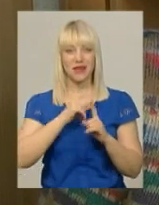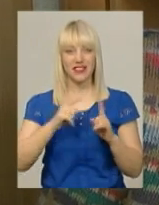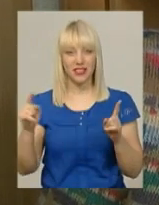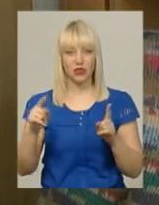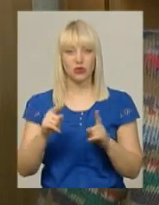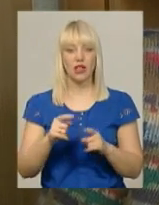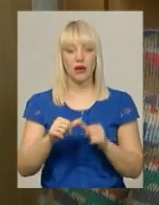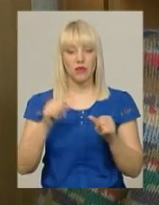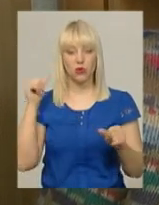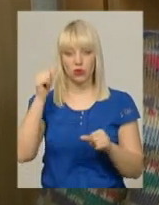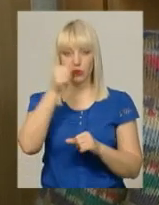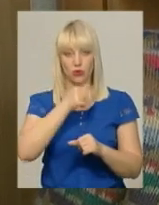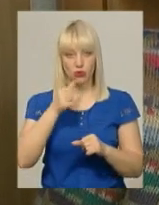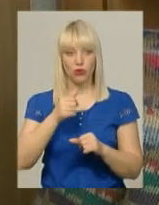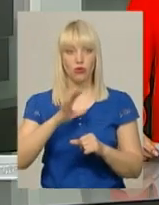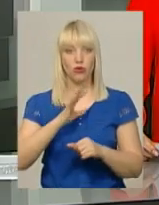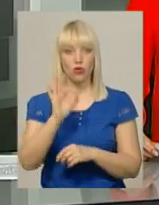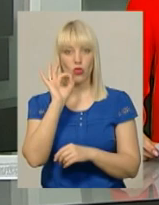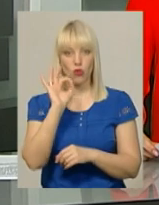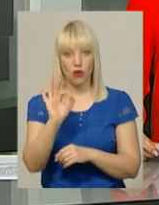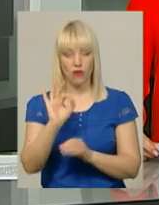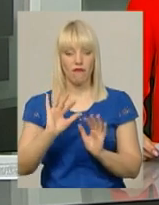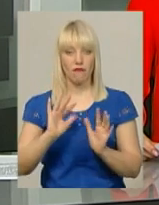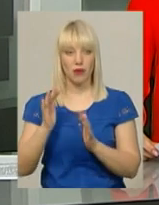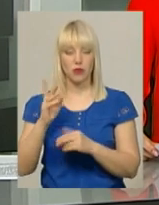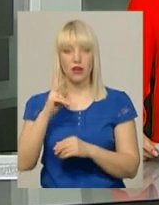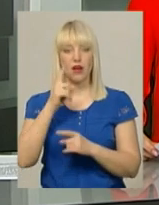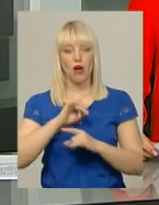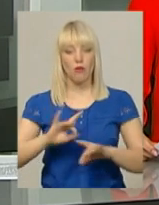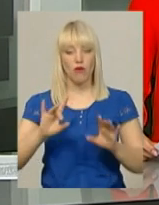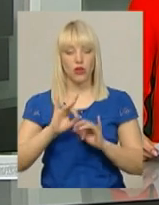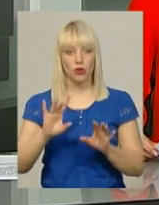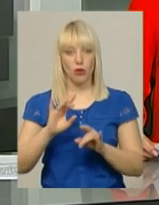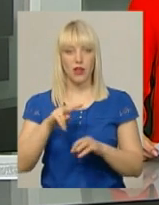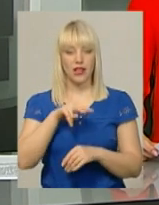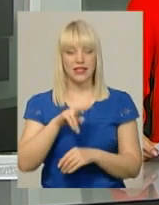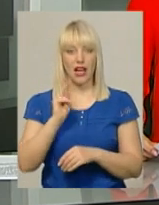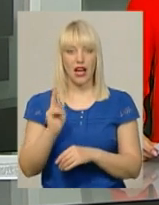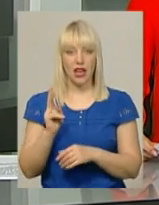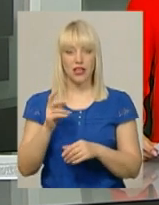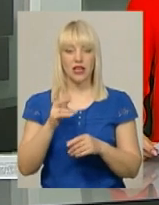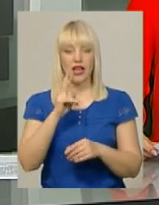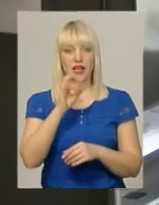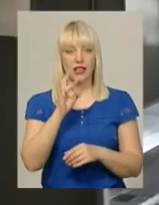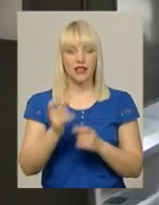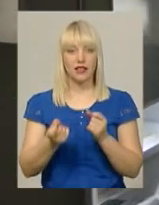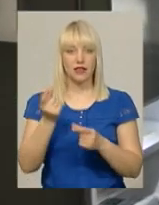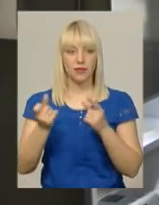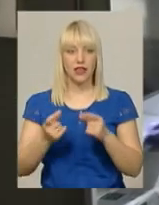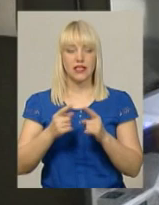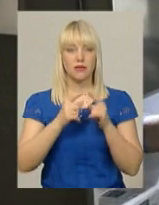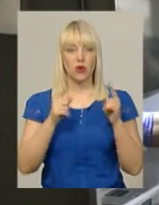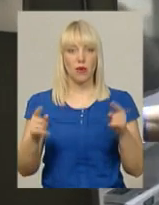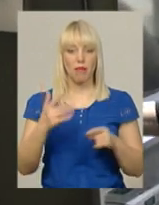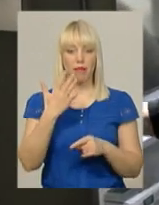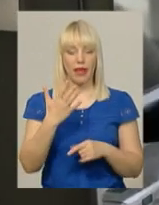було ноль випадків». Як пояснила Лариса Калінер, кір спалахує з періодичністю у 5-6 років.